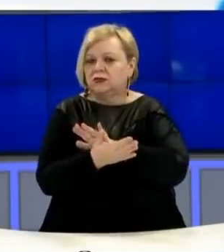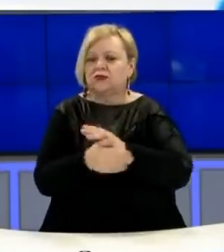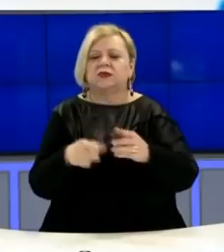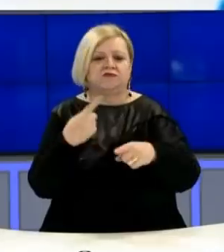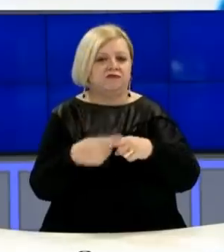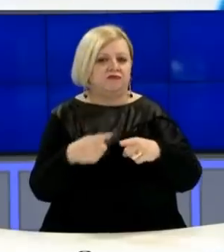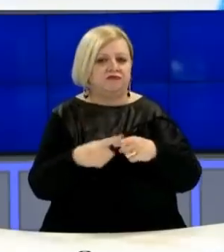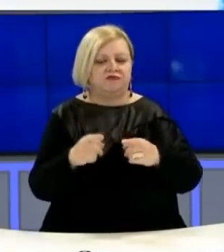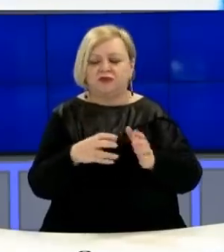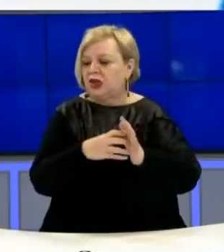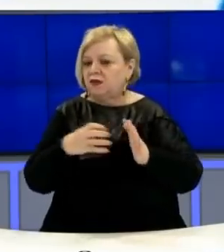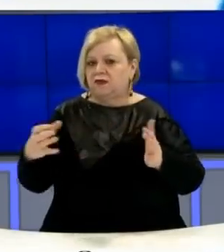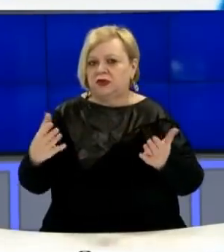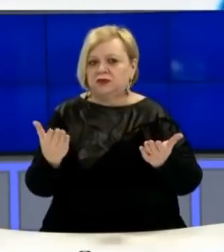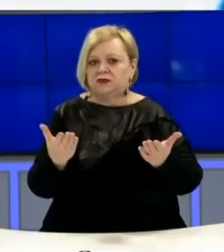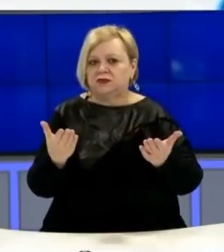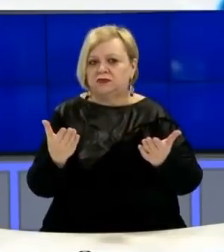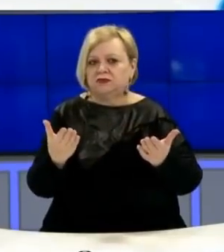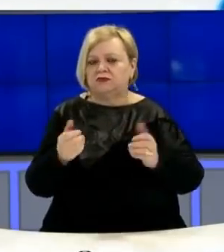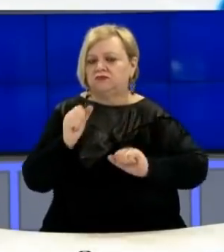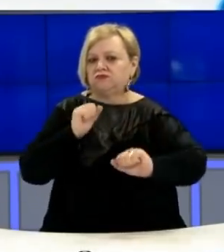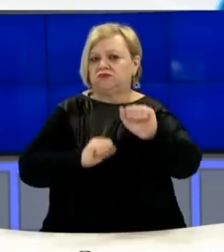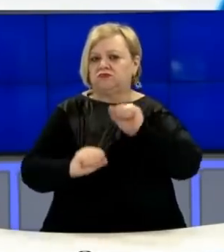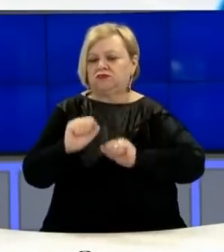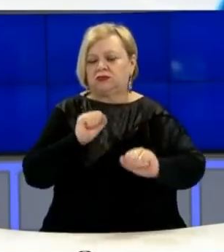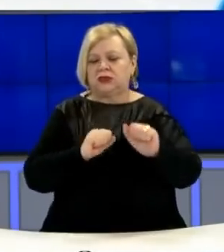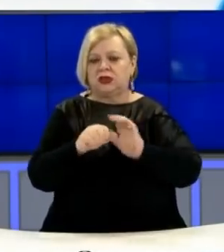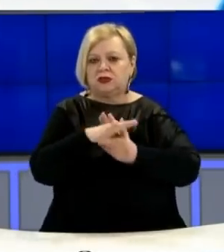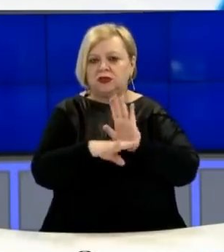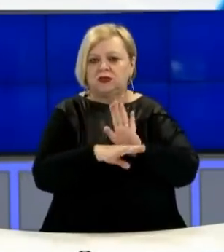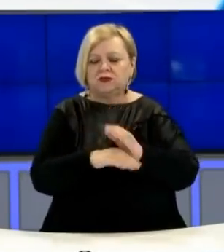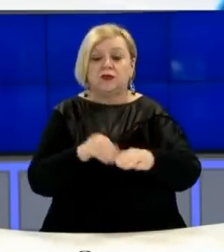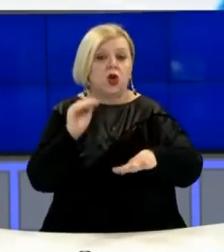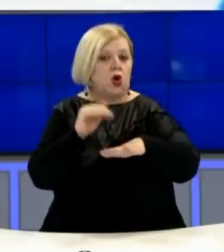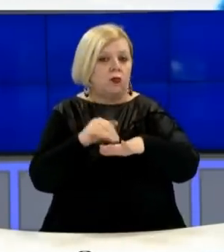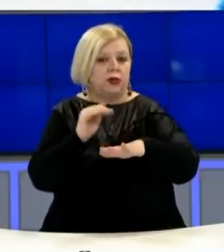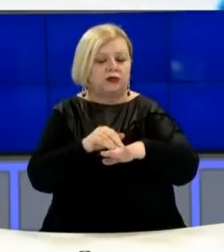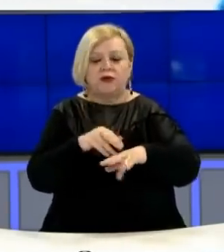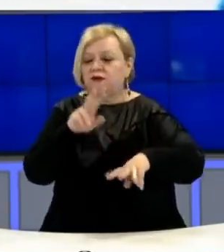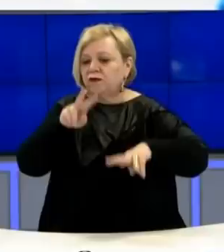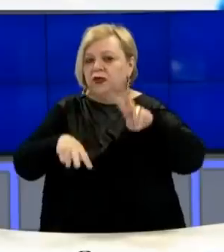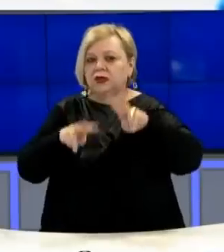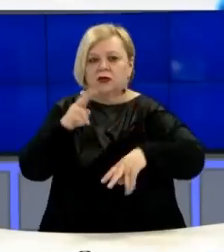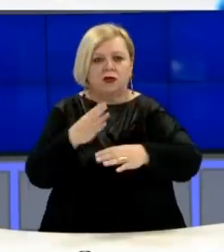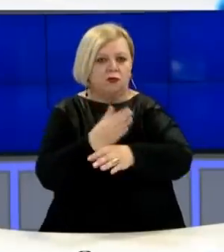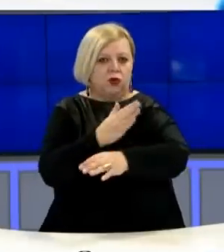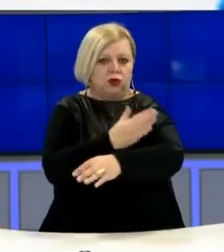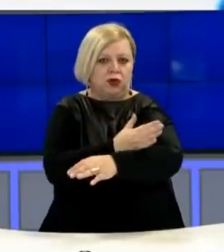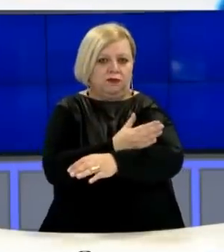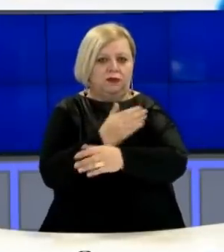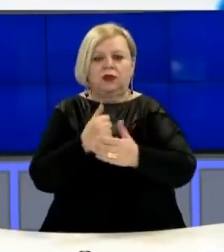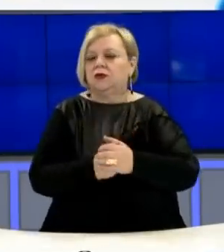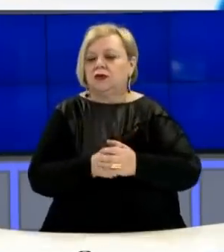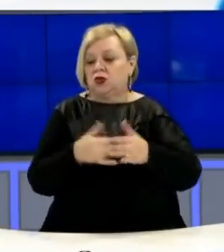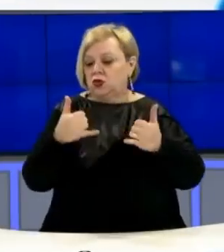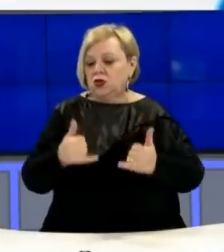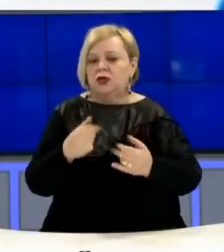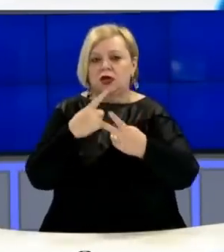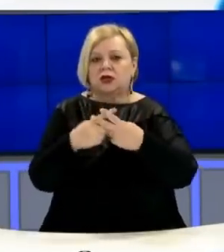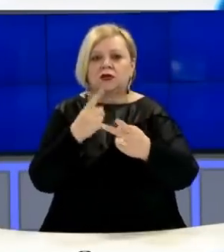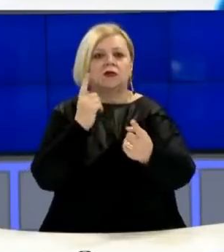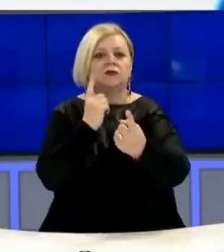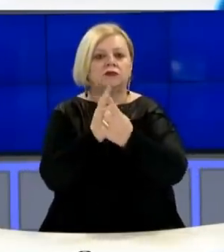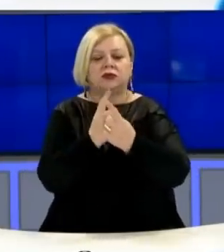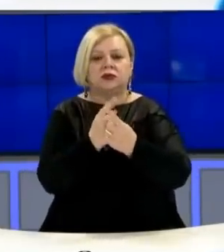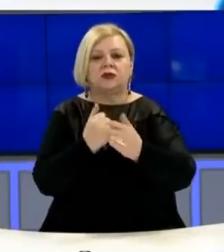ersyshme që të vazhdohet një betej ligjore. Dokumente Haradinaj bëri gjatë vizitës në podujev. Po sot, Haradinaj ka takuar